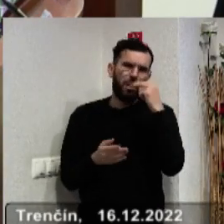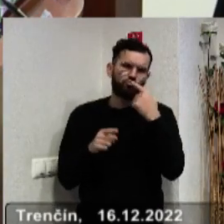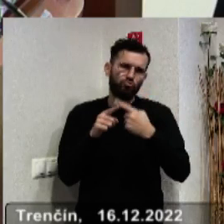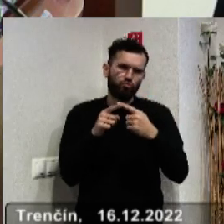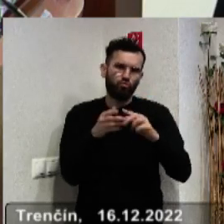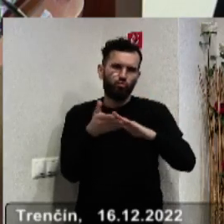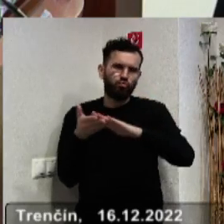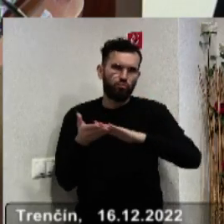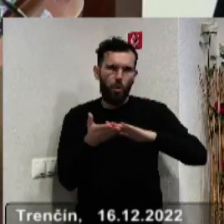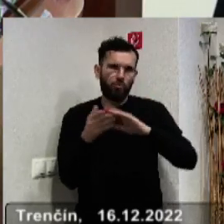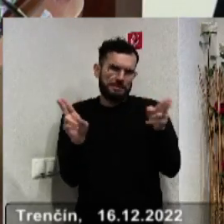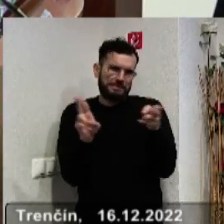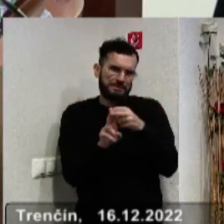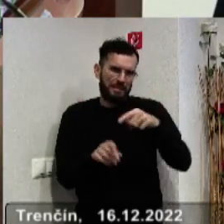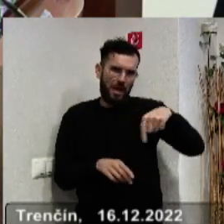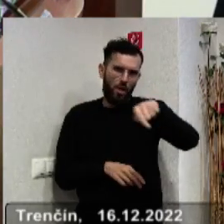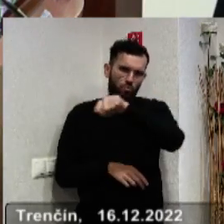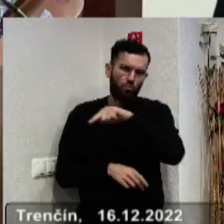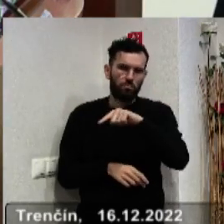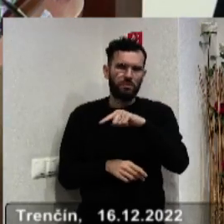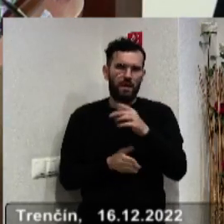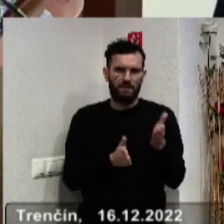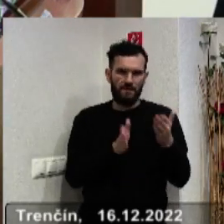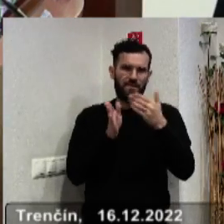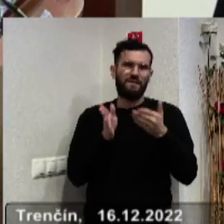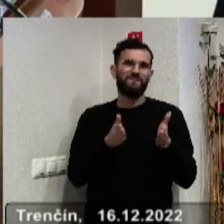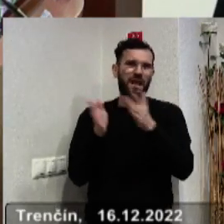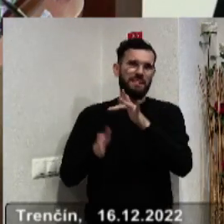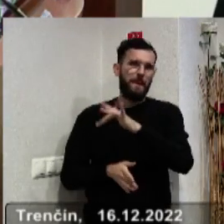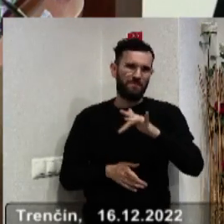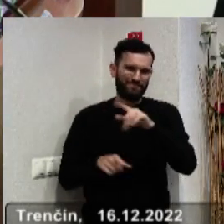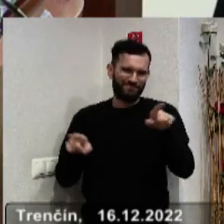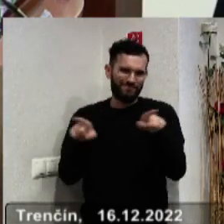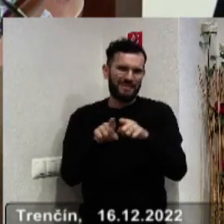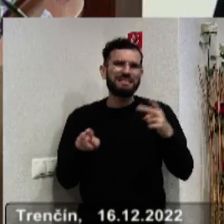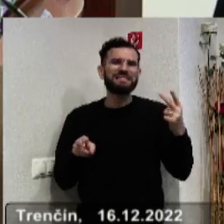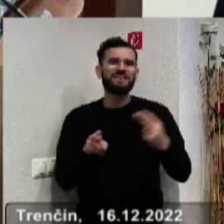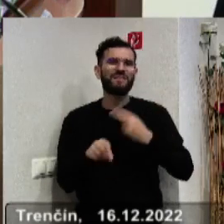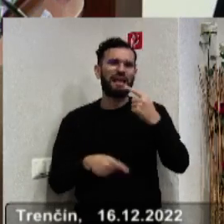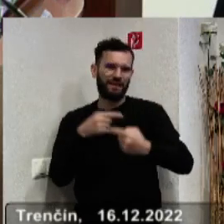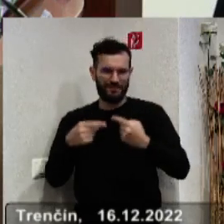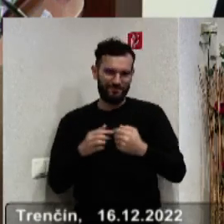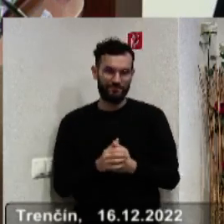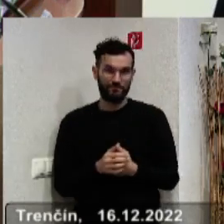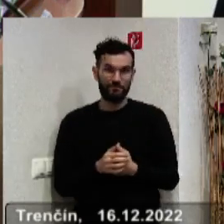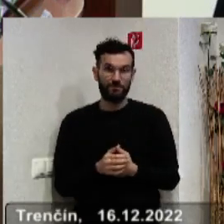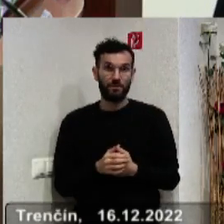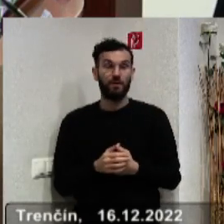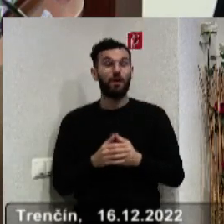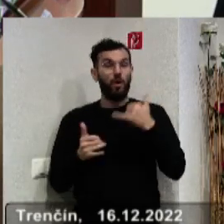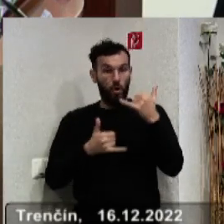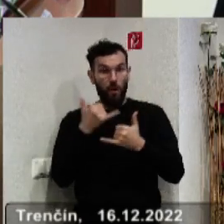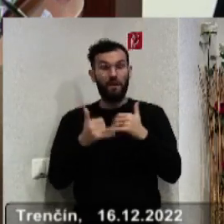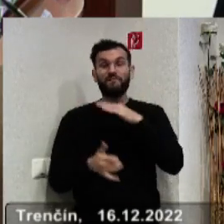spoločné stretnutie do banketovej miestnosti, tak ako tomu už býva zvykom. Takže teraz